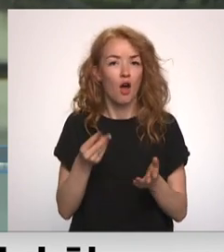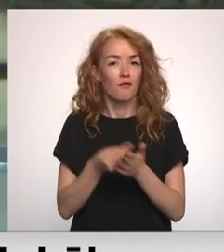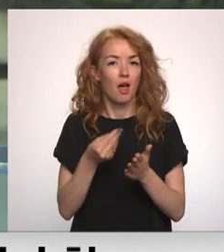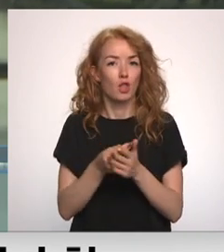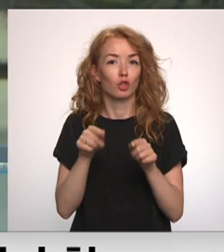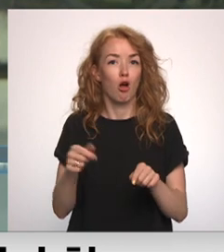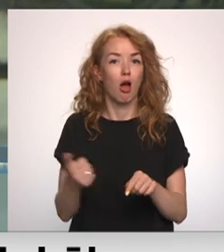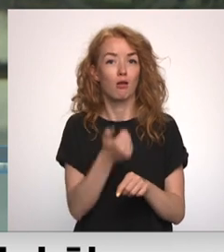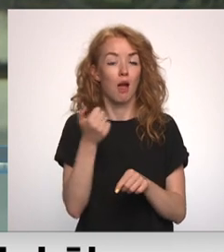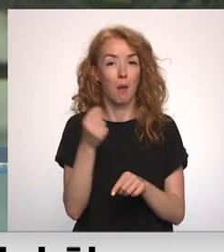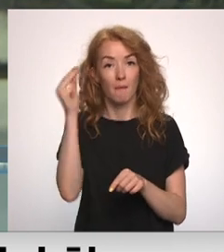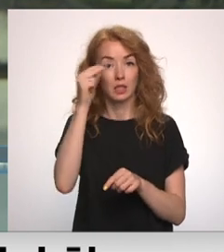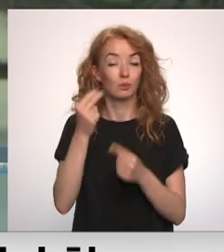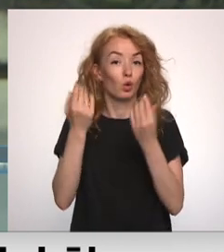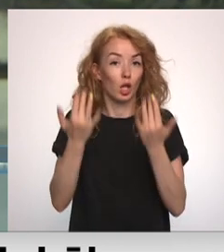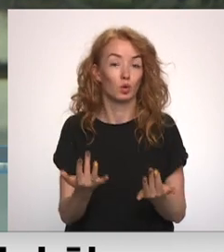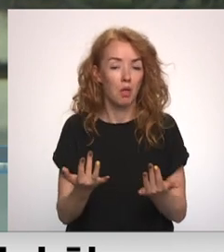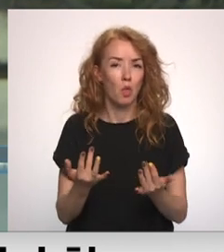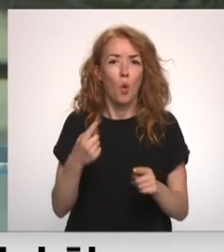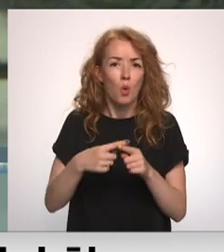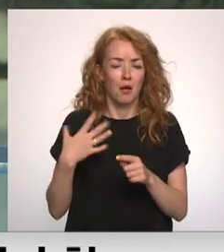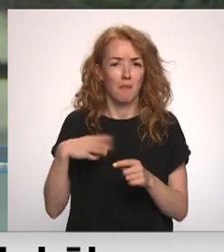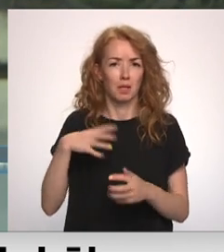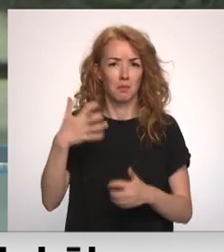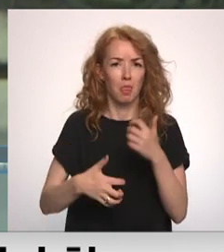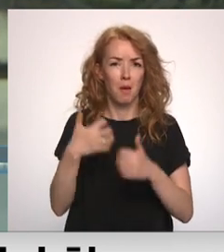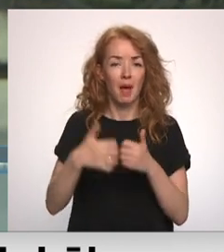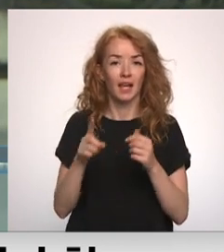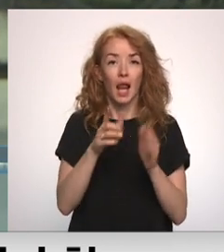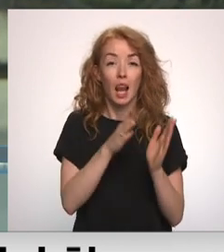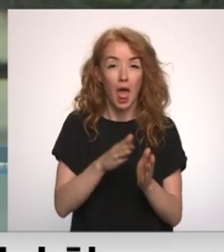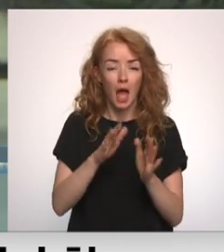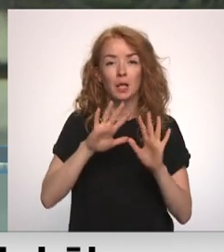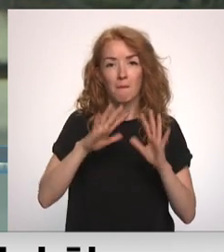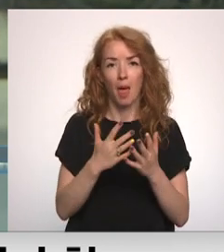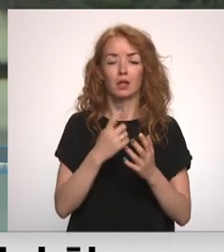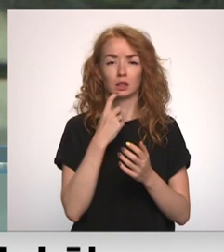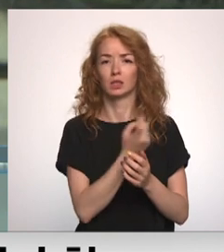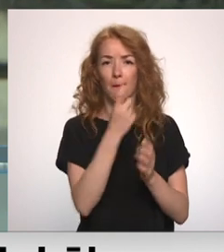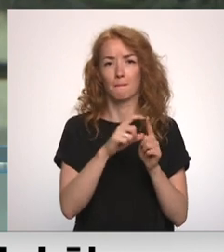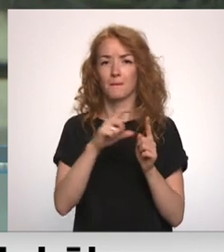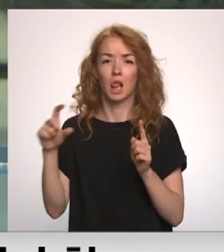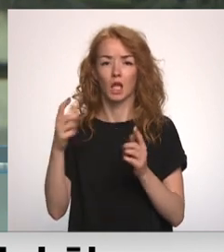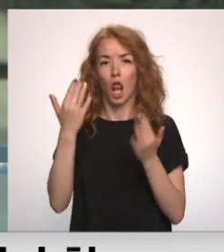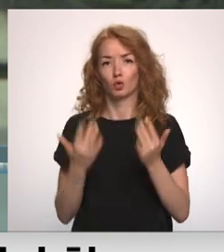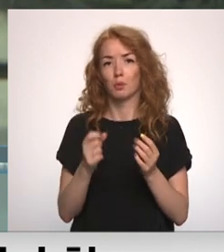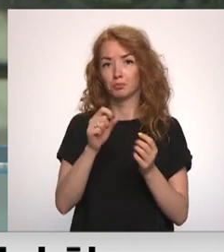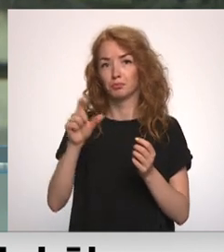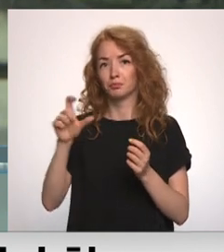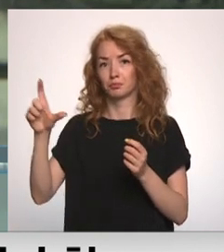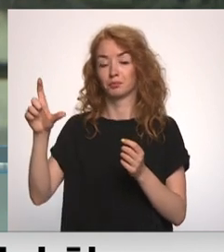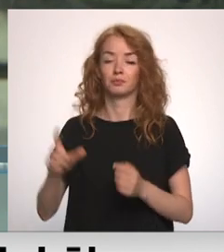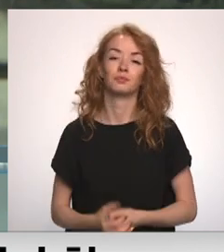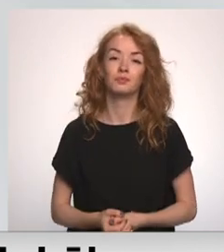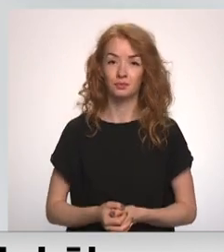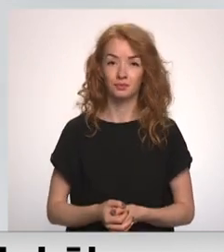mācības sasniegumus un kā izskaidrot, ka matemātikā ir lēns, bet stabils eksāmenu rezultātu kāpums? Par to Vita Anstrate.